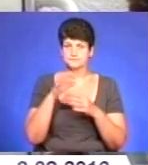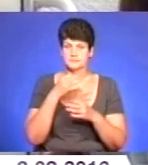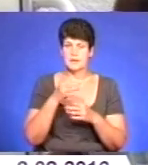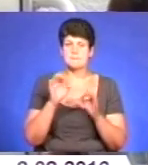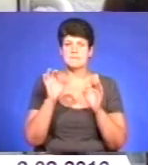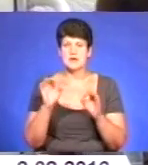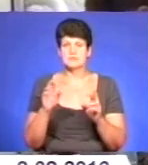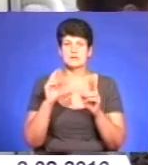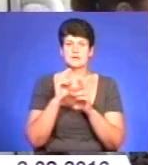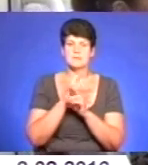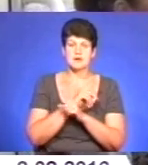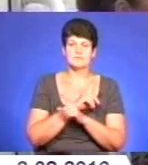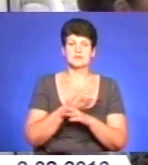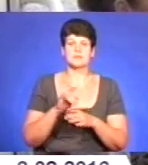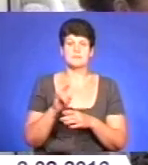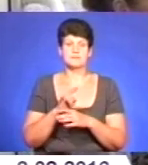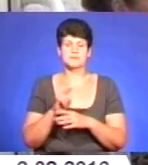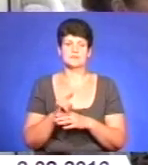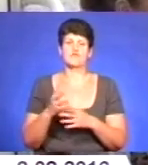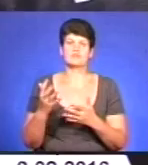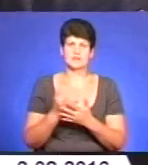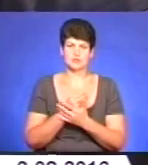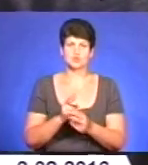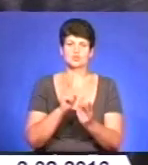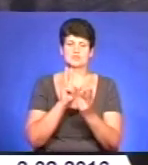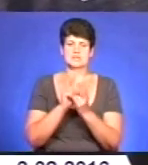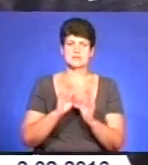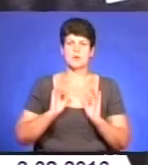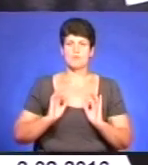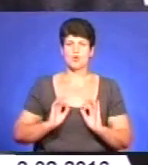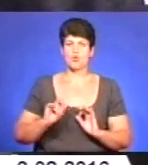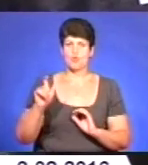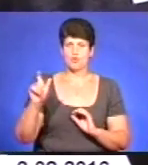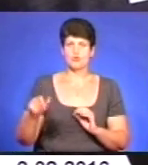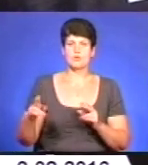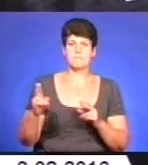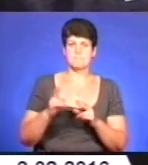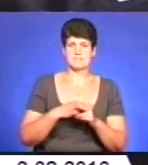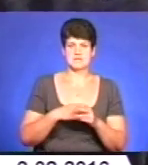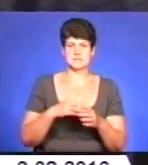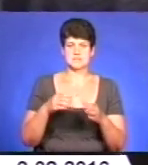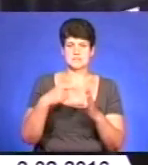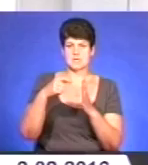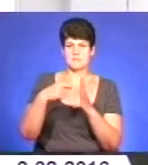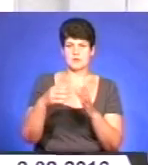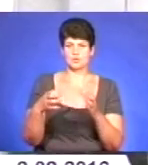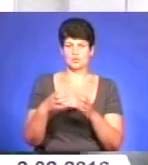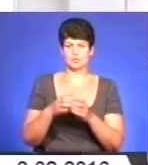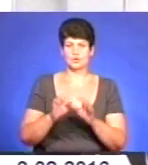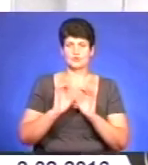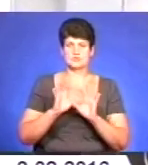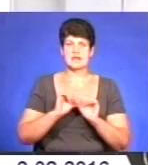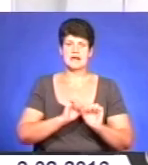і неправдами ініціативній групі вдалося таки зустрітися і з прокурором, але без знімальної групи. Прокоментував зустріч